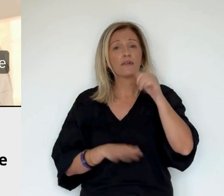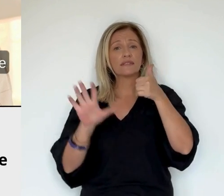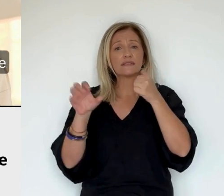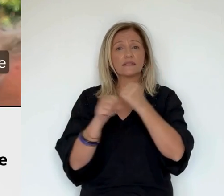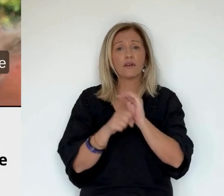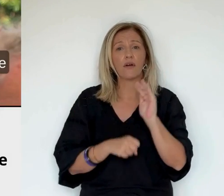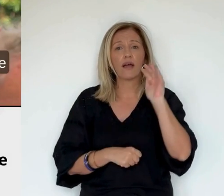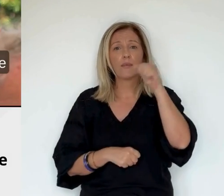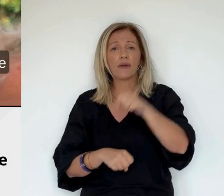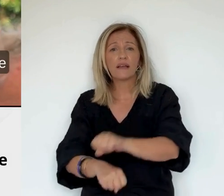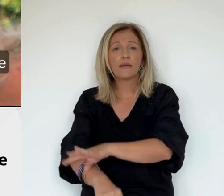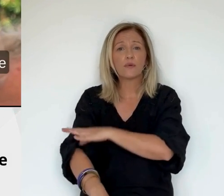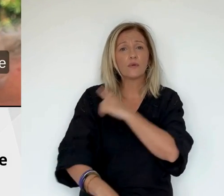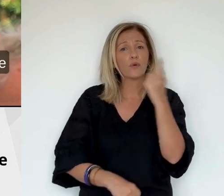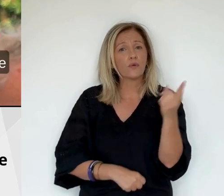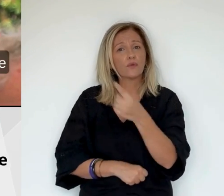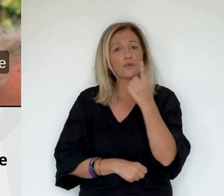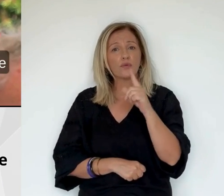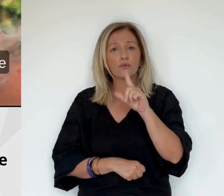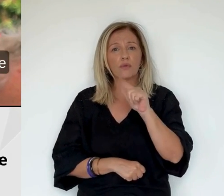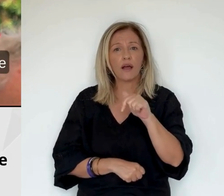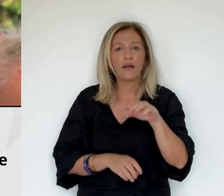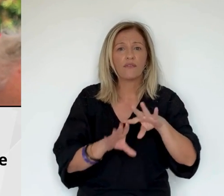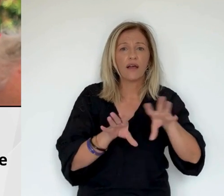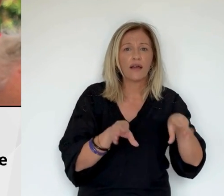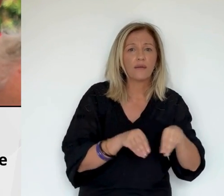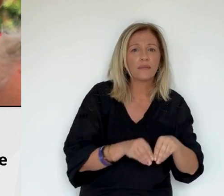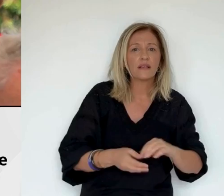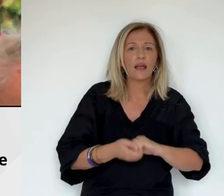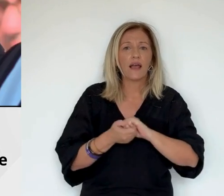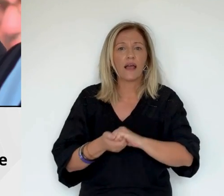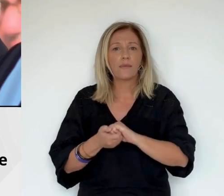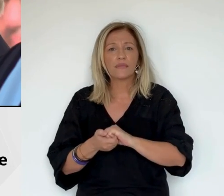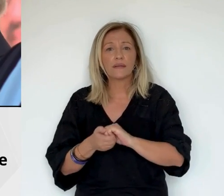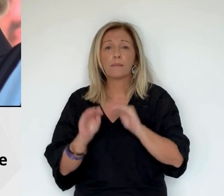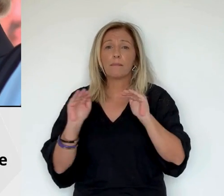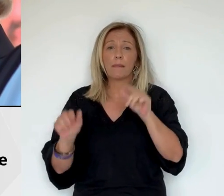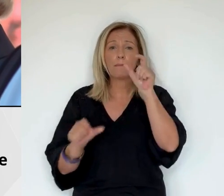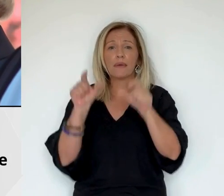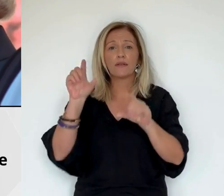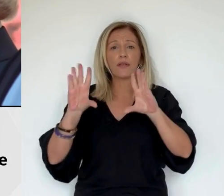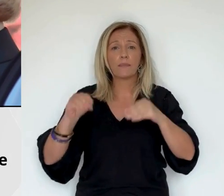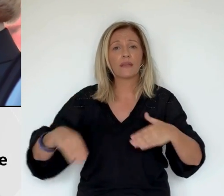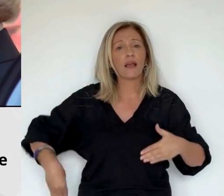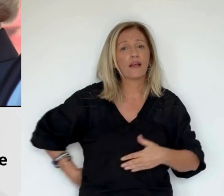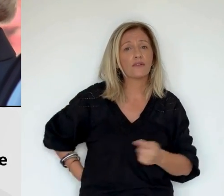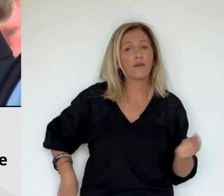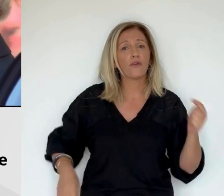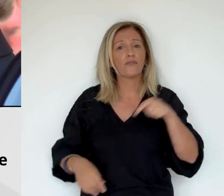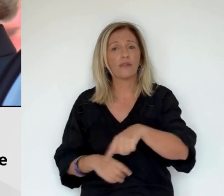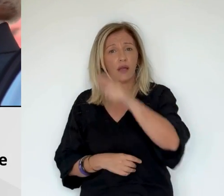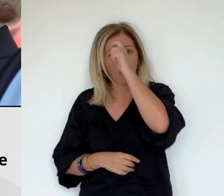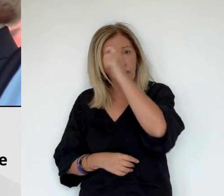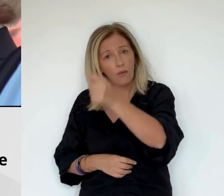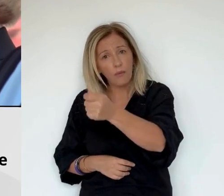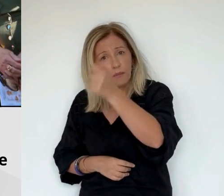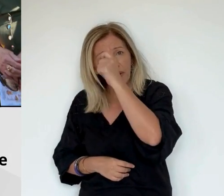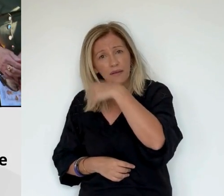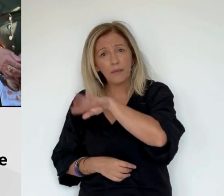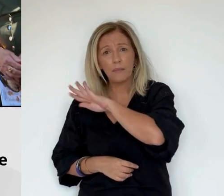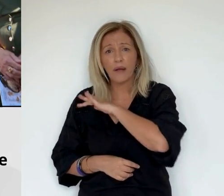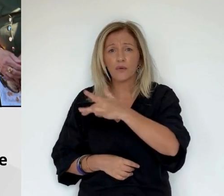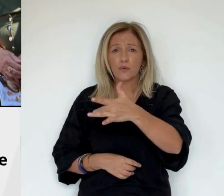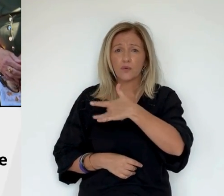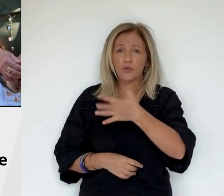56 ans après les faits, c'est toujours la même émotion. Familles, amies et même simples habitants d'Ajaccio, bouleversés par le drame, se